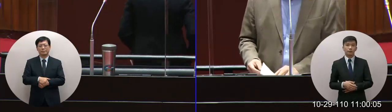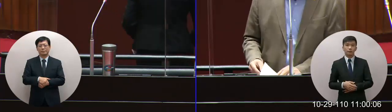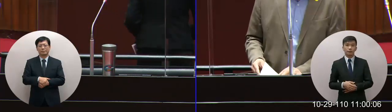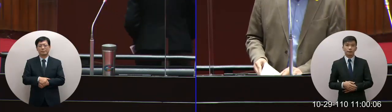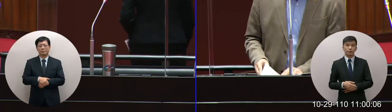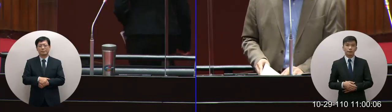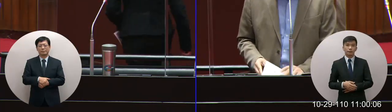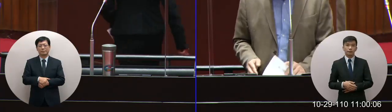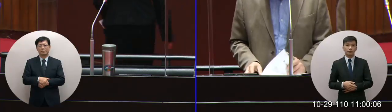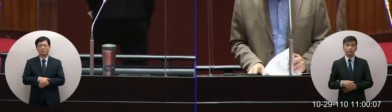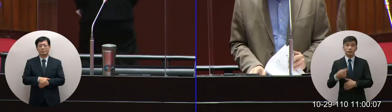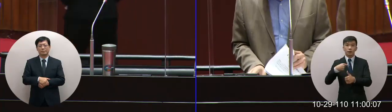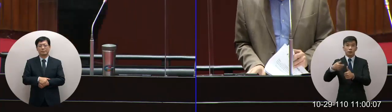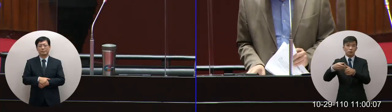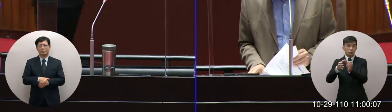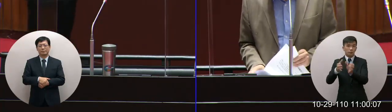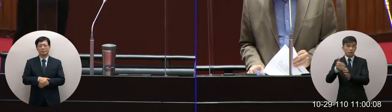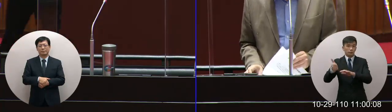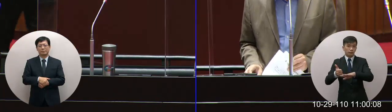教育部長長欠